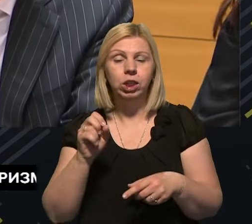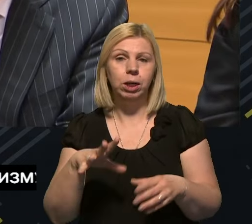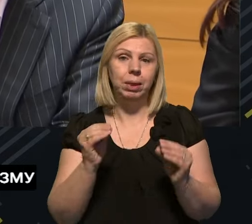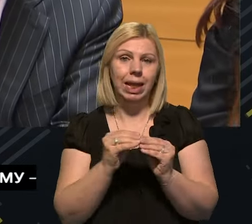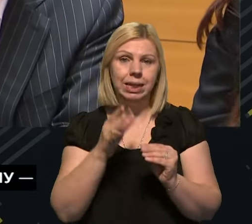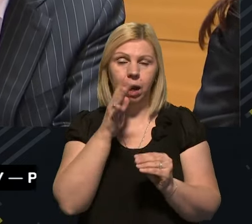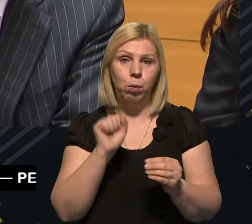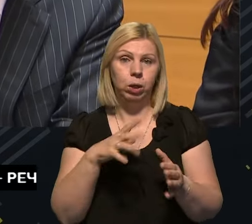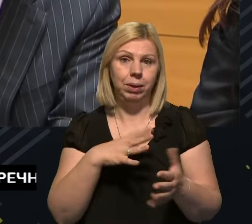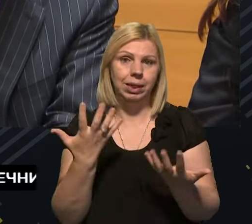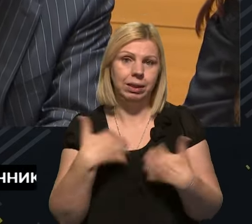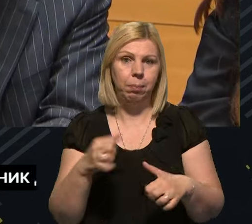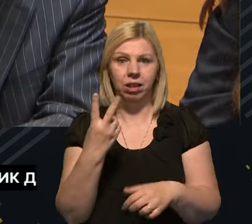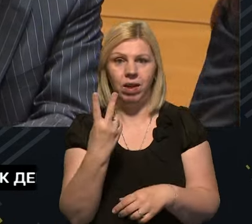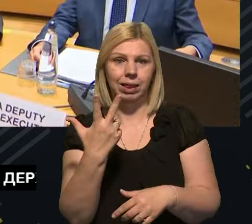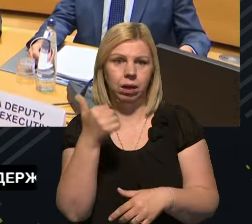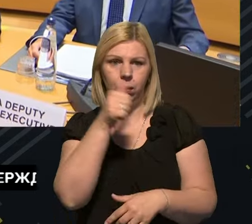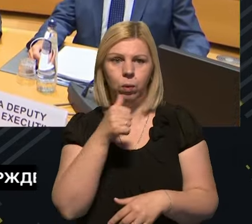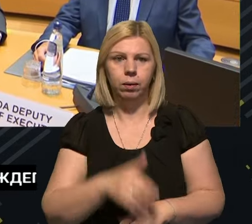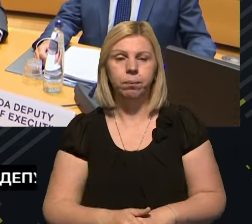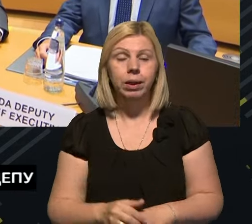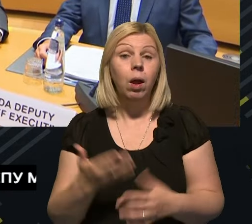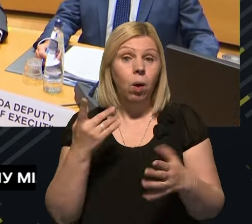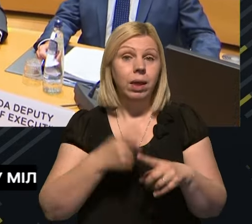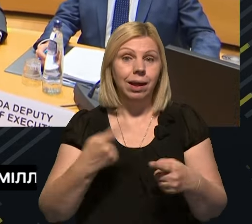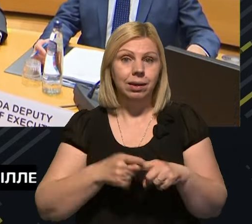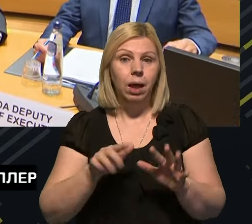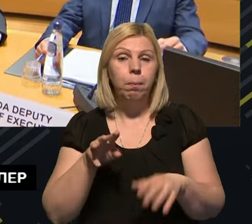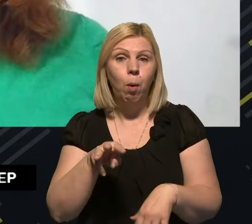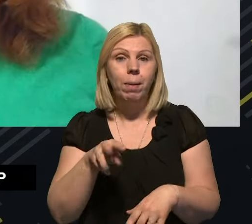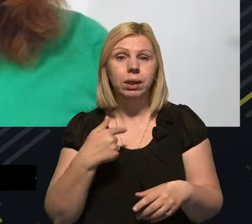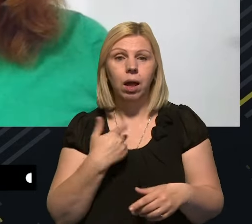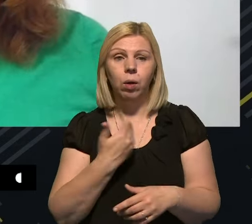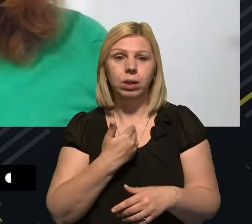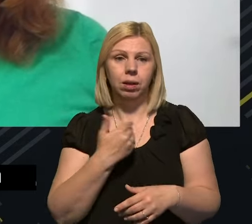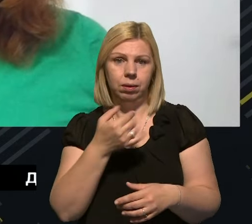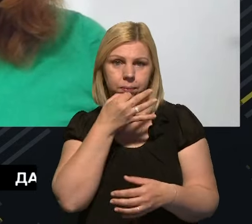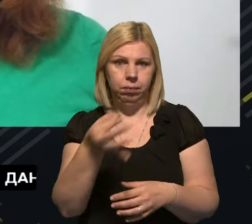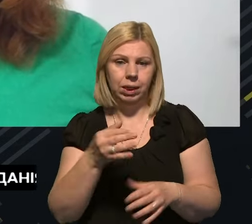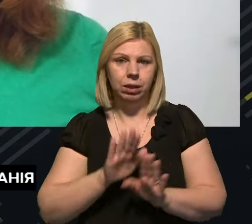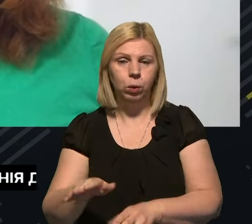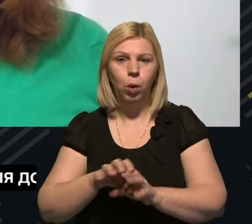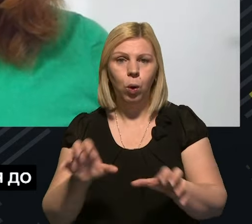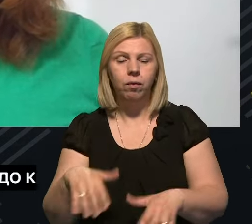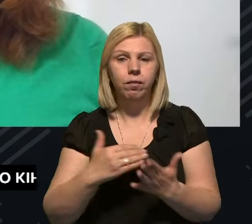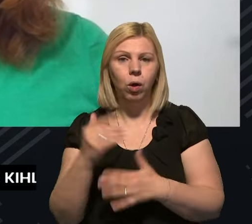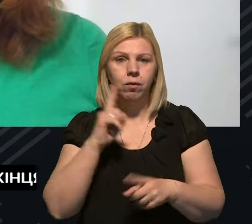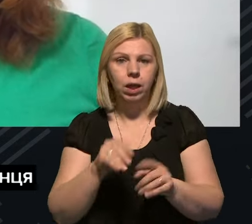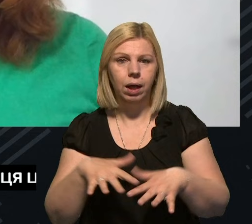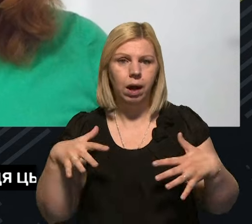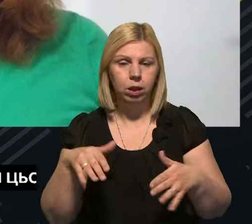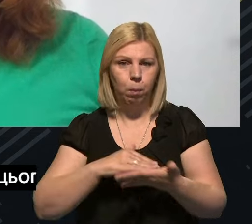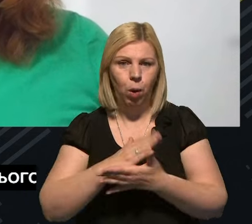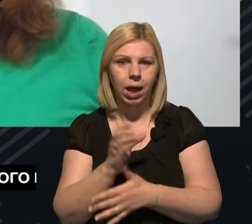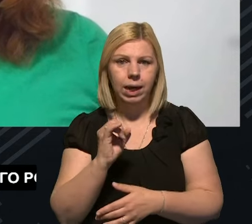років. Можливо, це займе там 2-3 роки. От якраз про цей момент я хотіла би зараз цитувати заступника голови коментету Верховної Ради зовнішньої